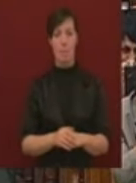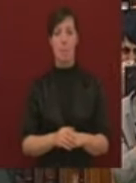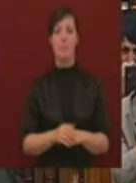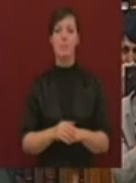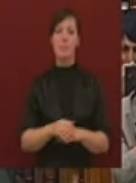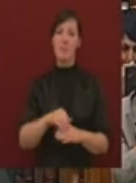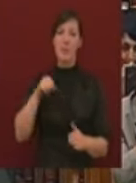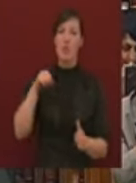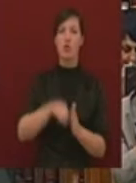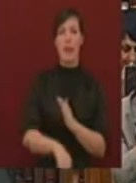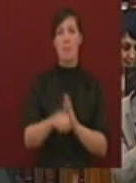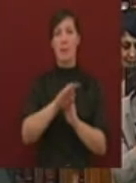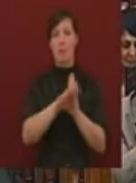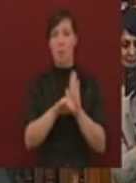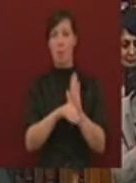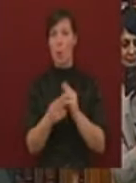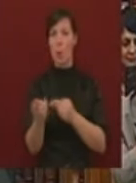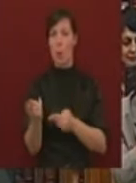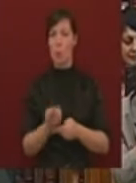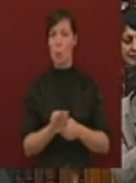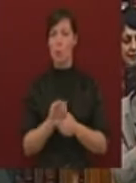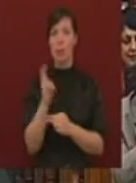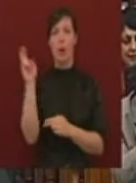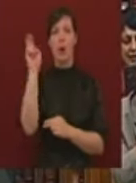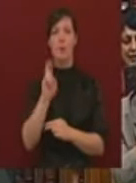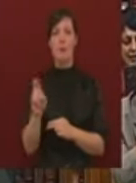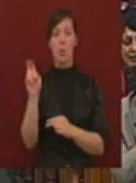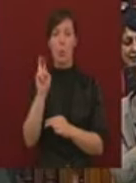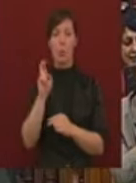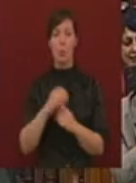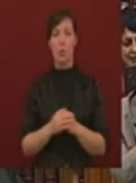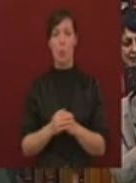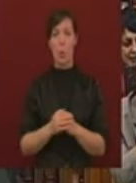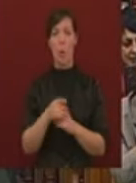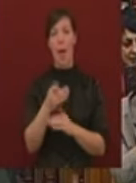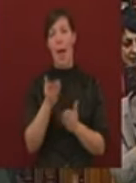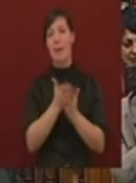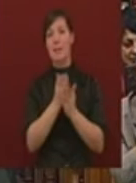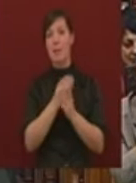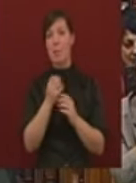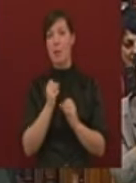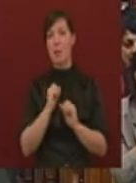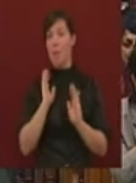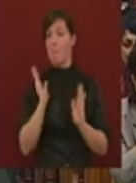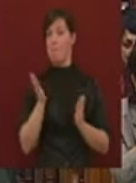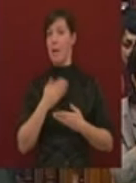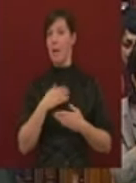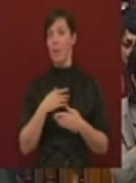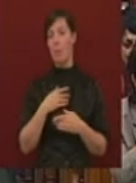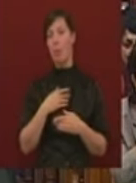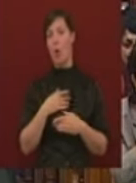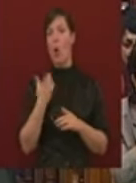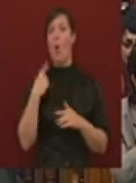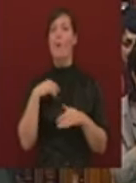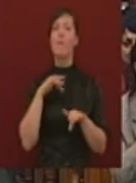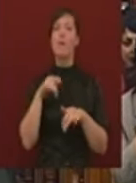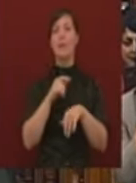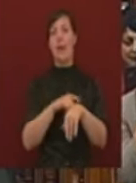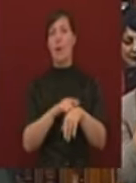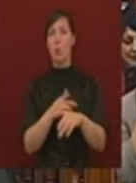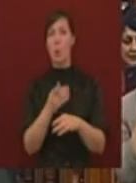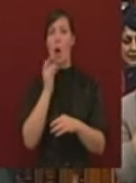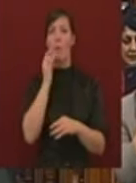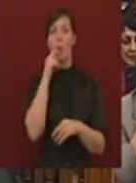szabályokat hozzon az Európai Unió. Ehhez képest meglepő az, hogy volt néhány óra, amikor ön David Cameron oldalára